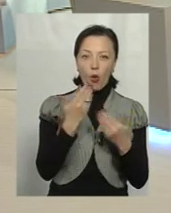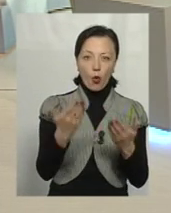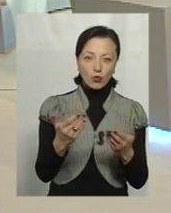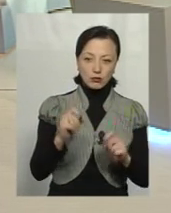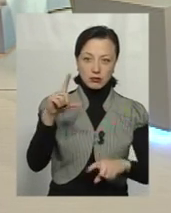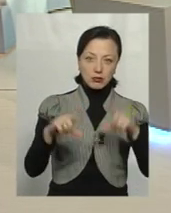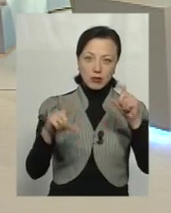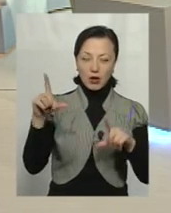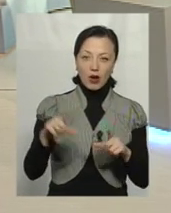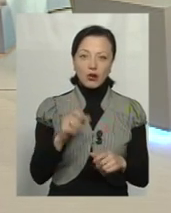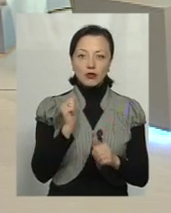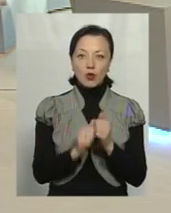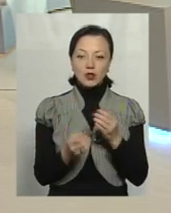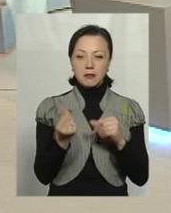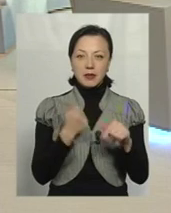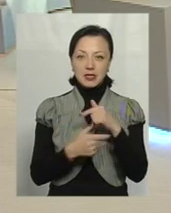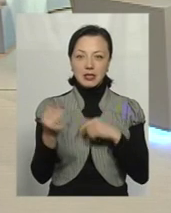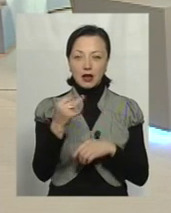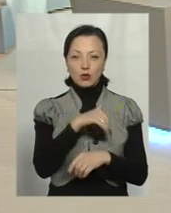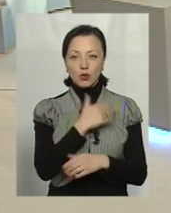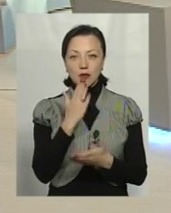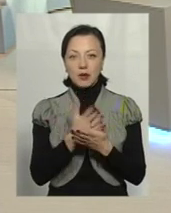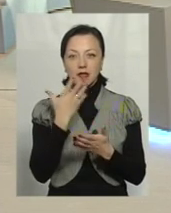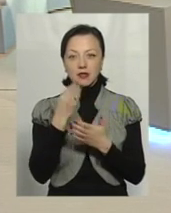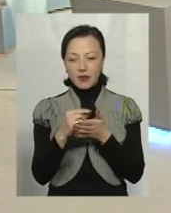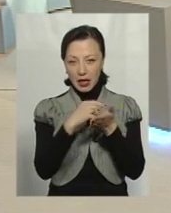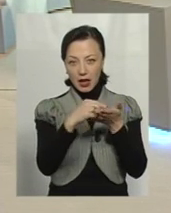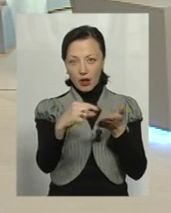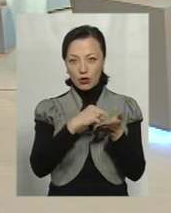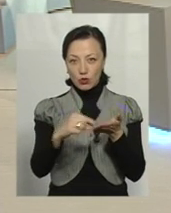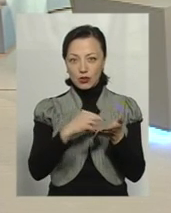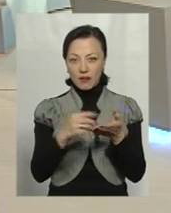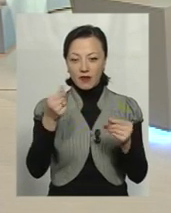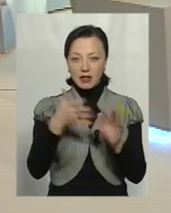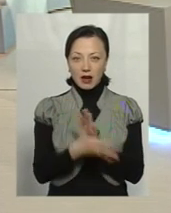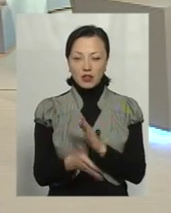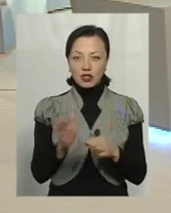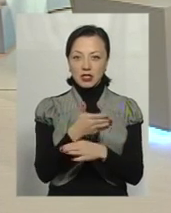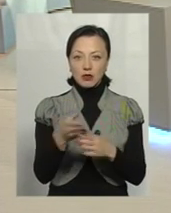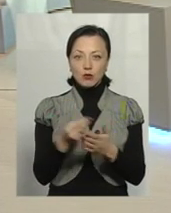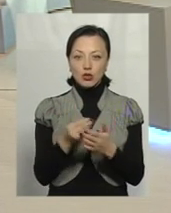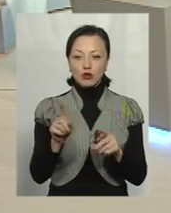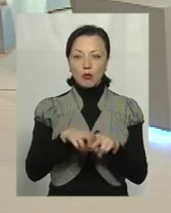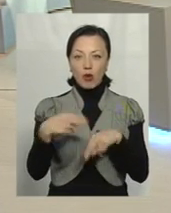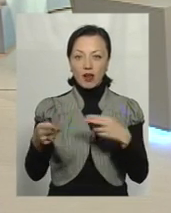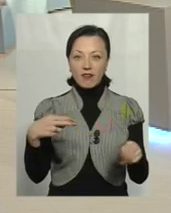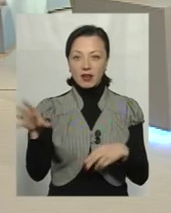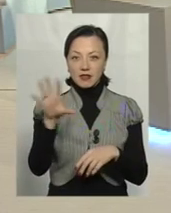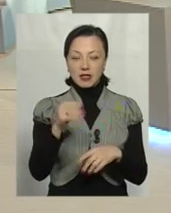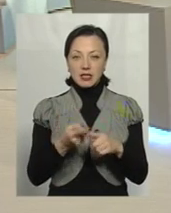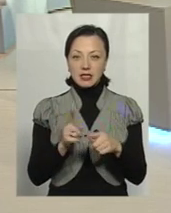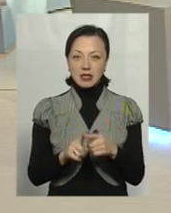кожен має свій бізнес-інтерес і хоче мати свій рядочок у витратній частині бюджету. Щоб покривати все це,